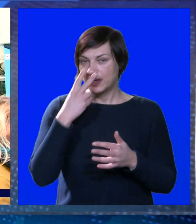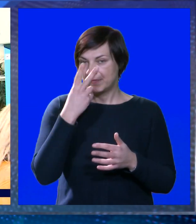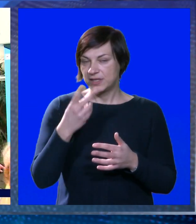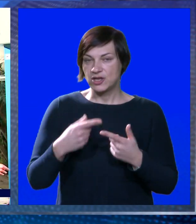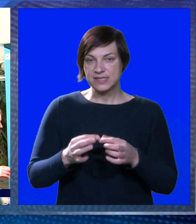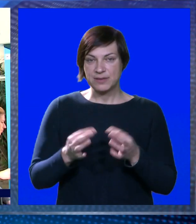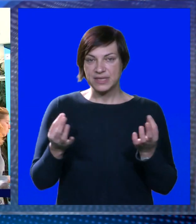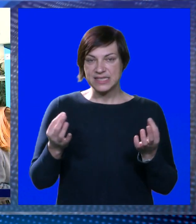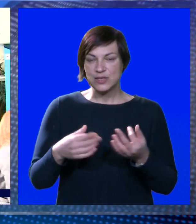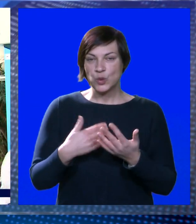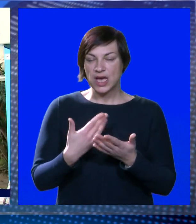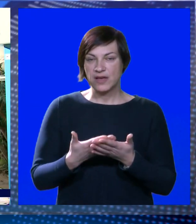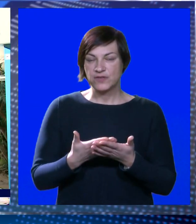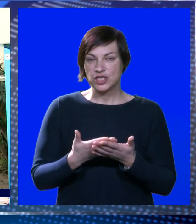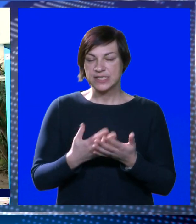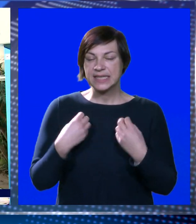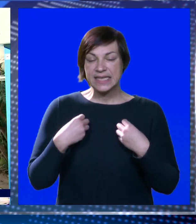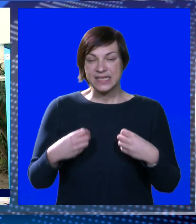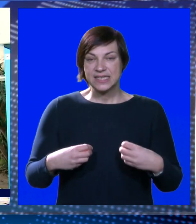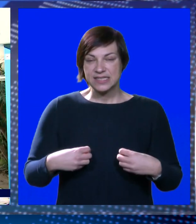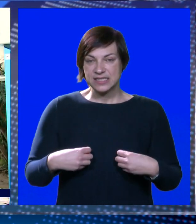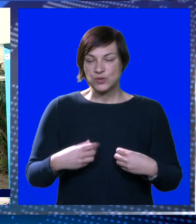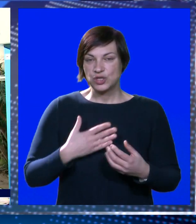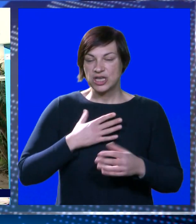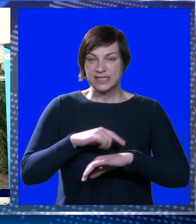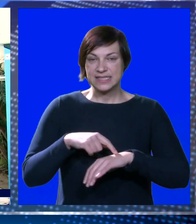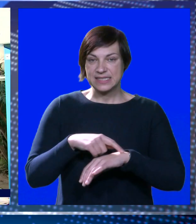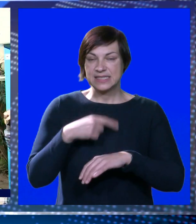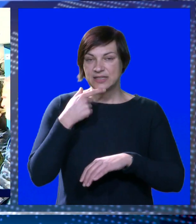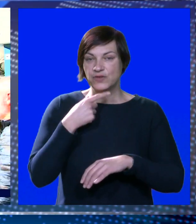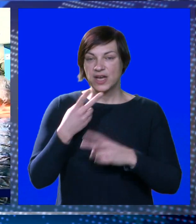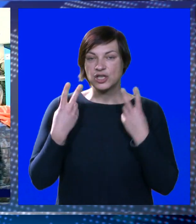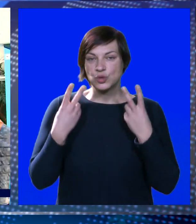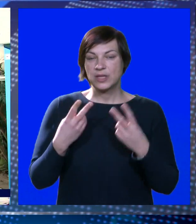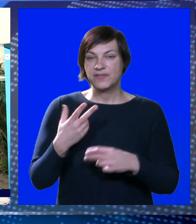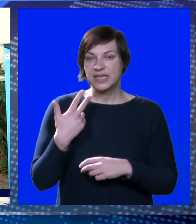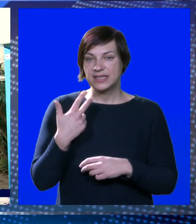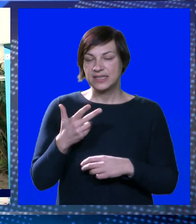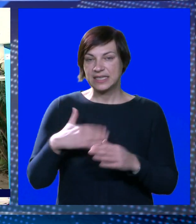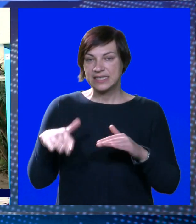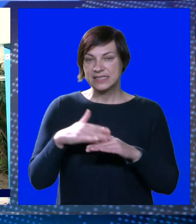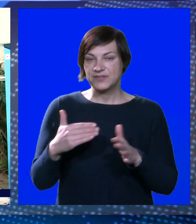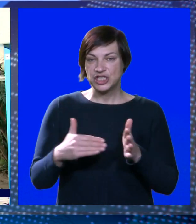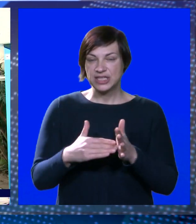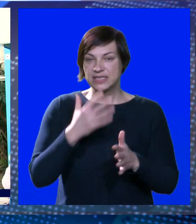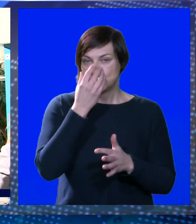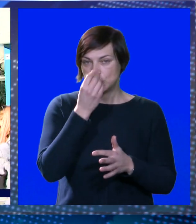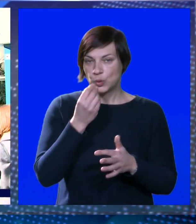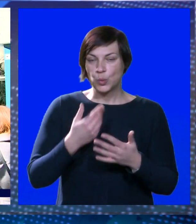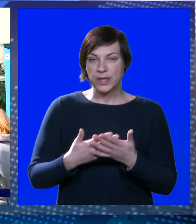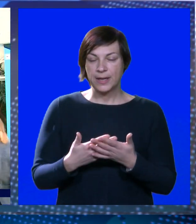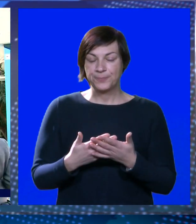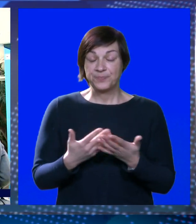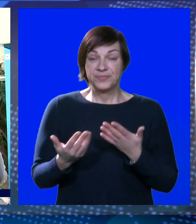Vidio sam da se u javnosti određeni stručnjaci, očito za satove, kažu da vrijedi 30 pa i više tisuća kuna,